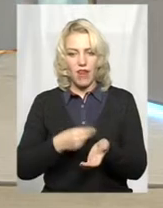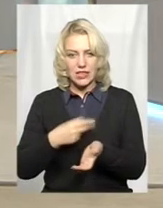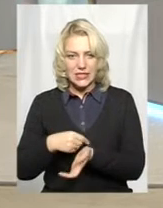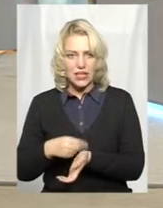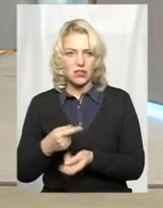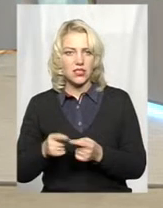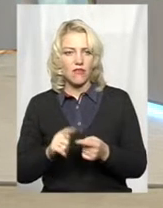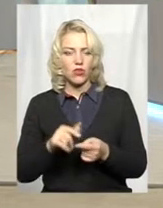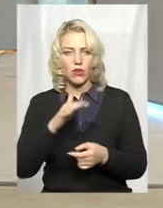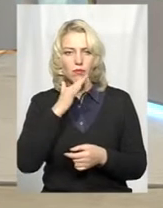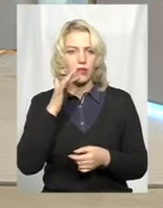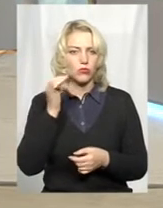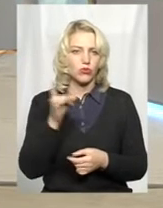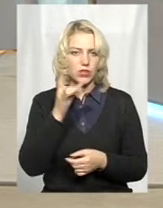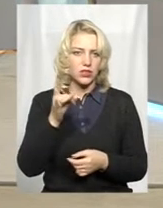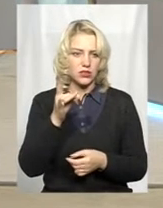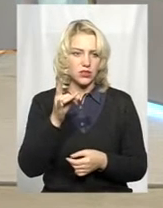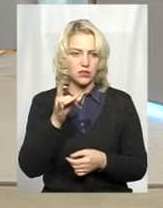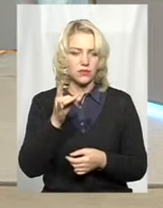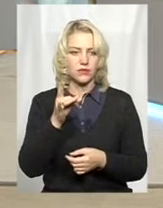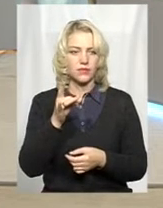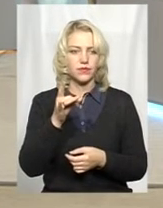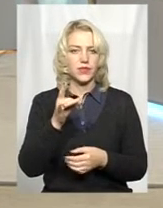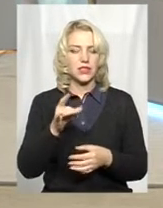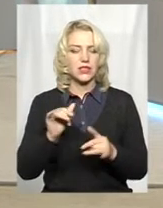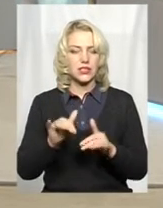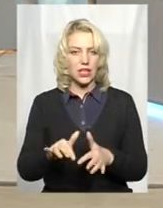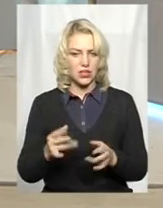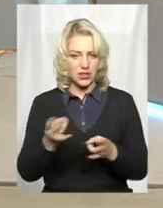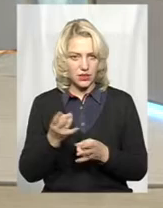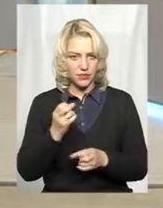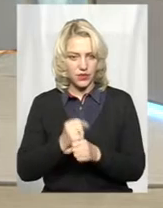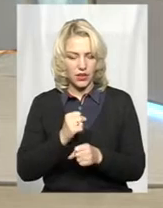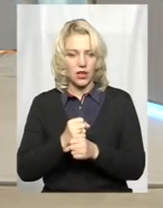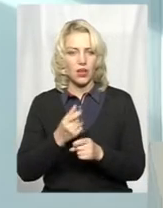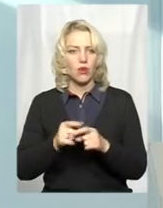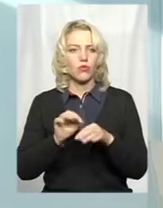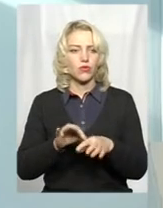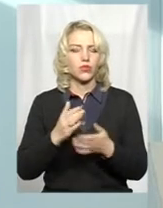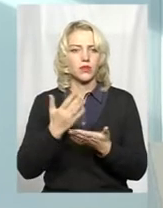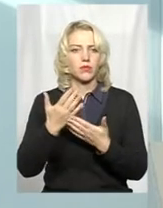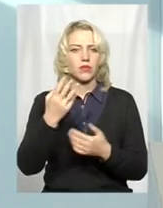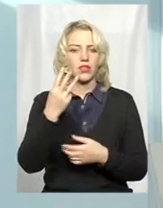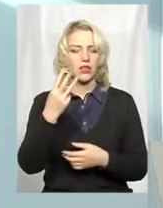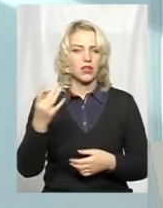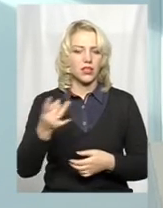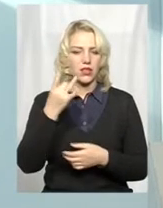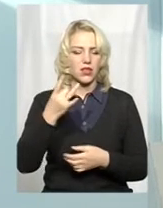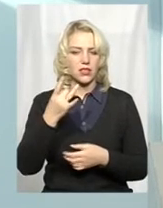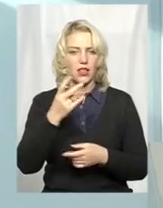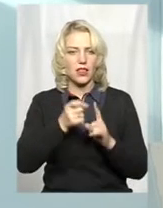то це воно неодноразовий, скажімо так, захід. Ця вакцинація повинна проводитися мінімум три рази,